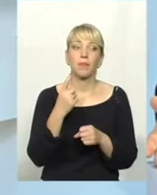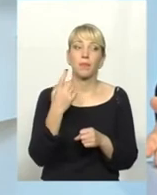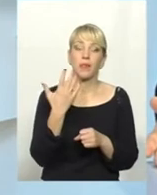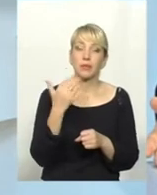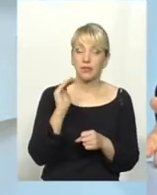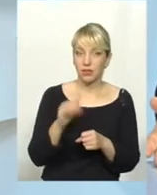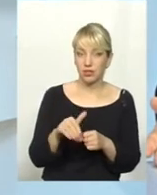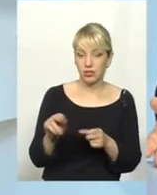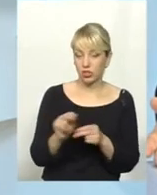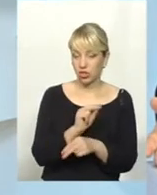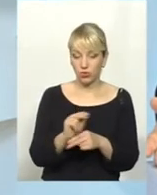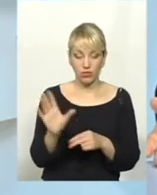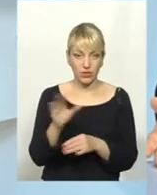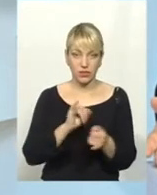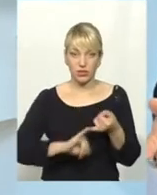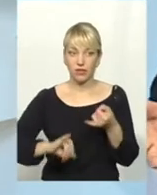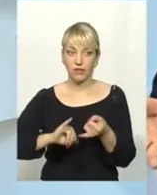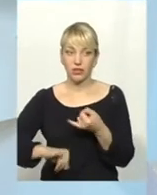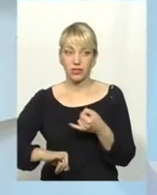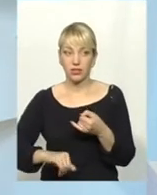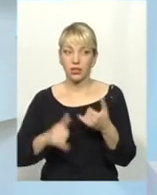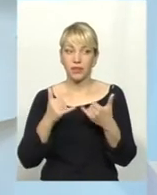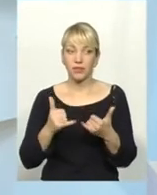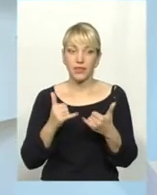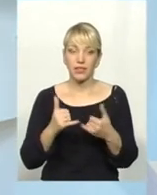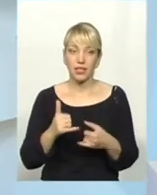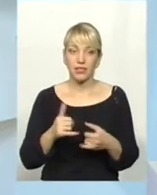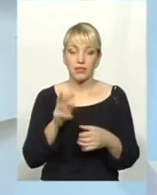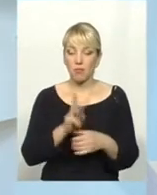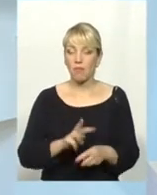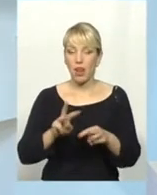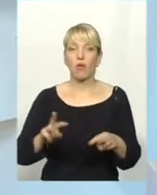лікували всі інфекції наші також. Зараз мільйонами.